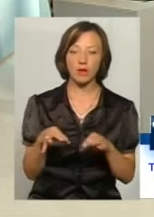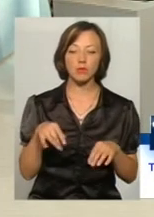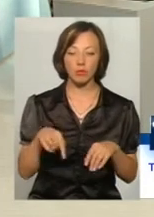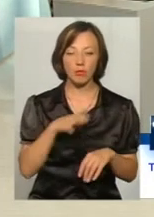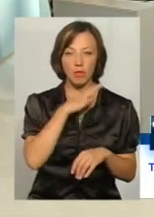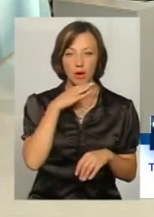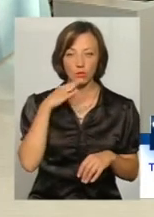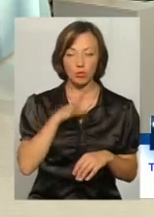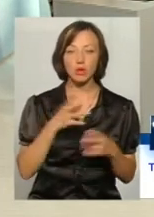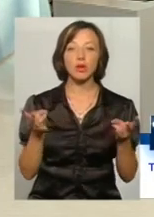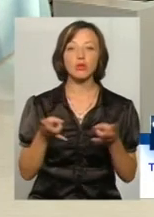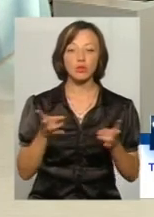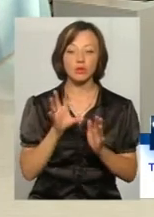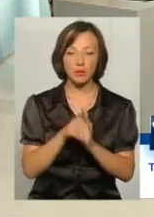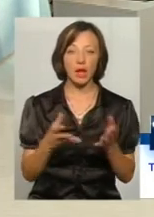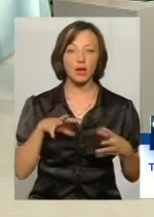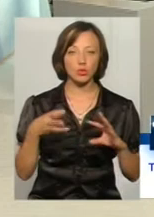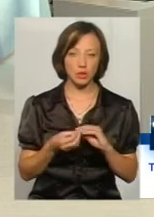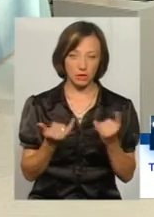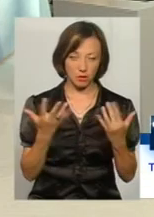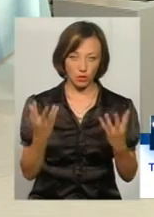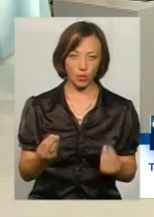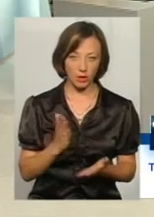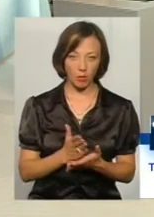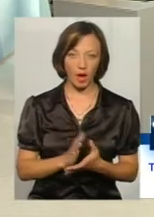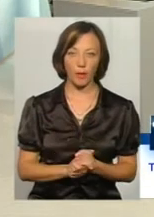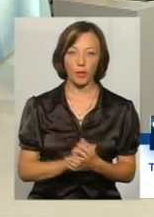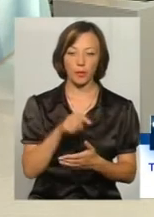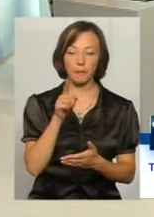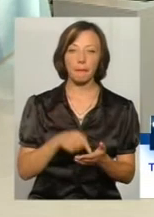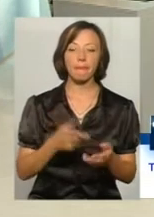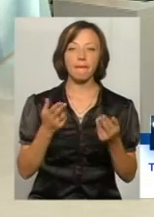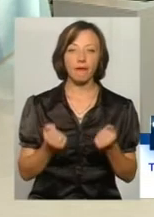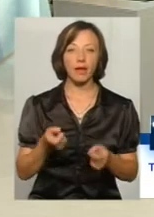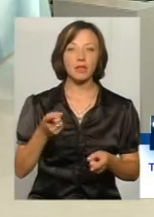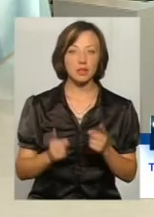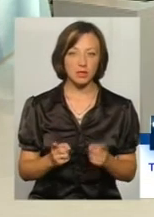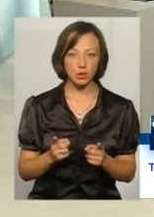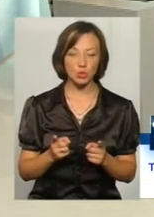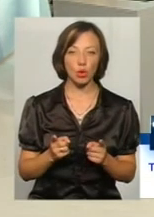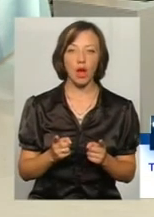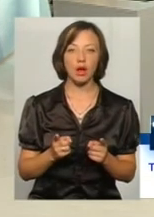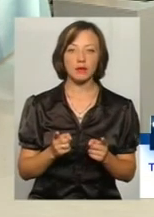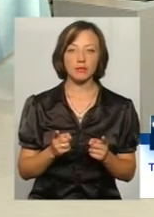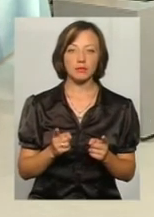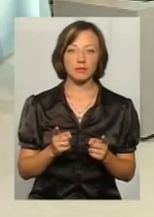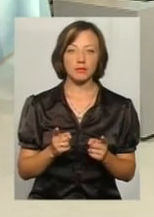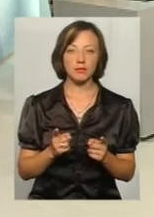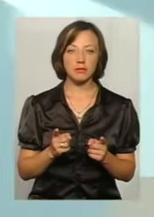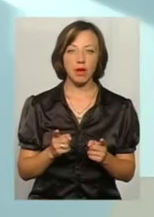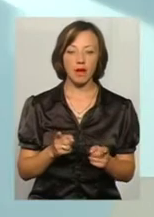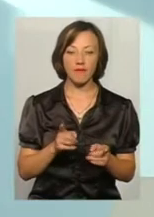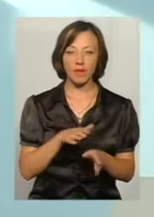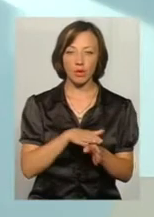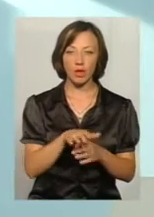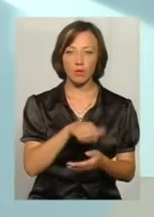для чого вони запроваджені, які маємо результати на сьогодні? Так, дійсно, поряд з виконанням основних